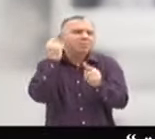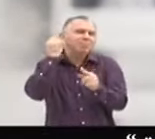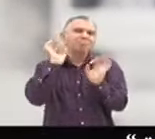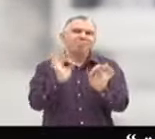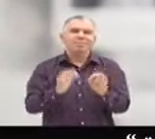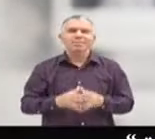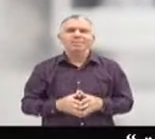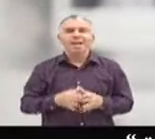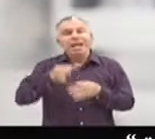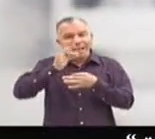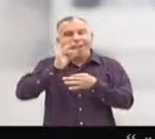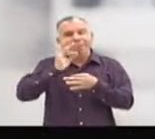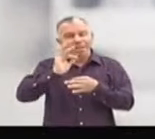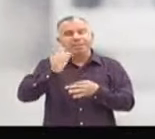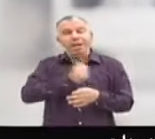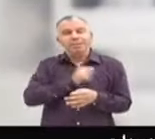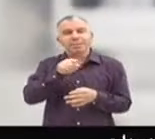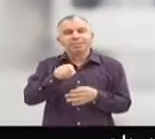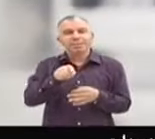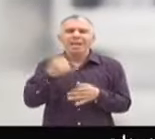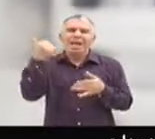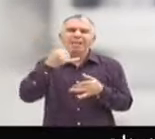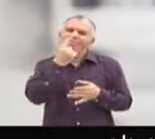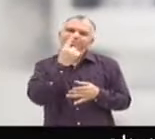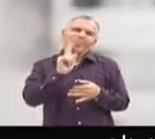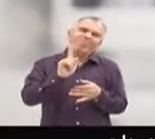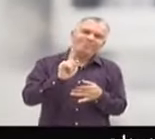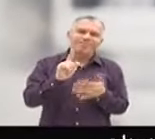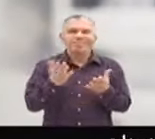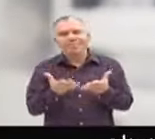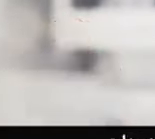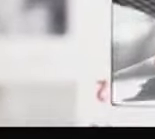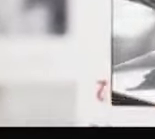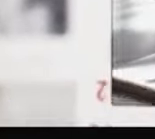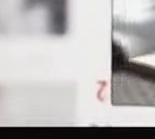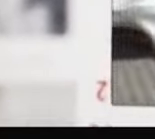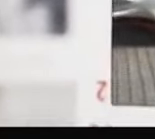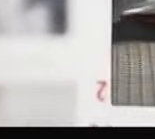Juste ZINTA. Café. Plutôt café que thé à'amante.